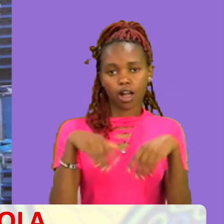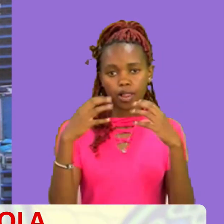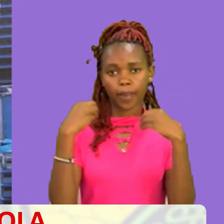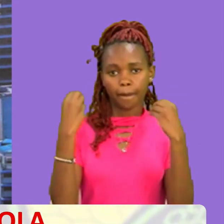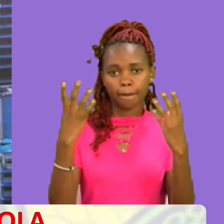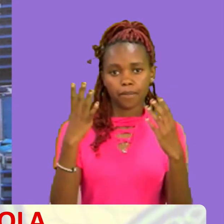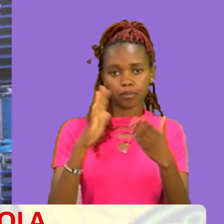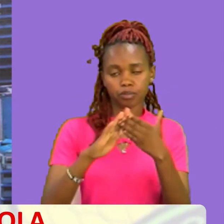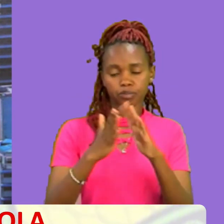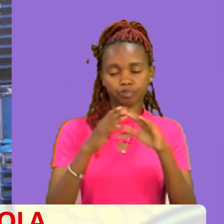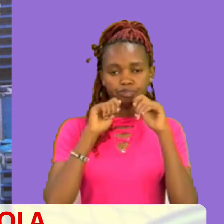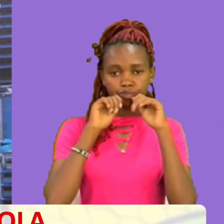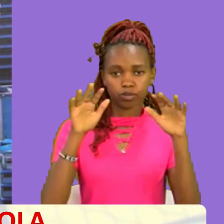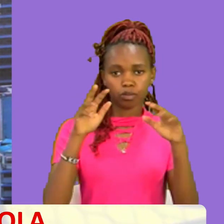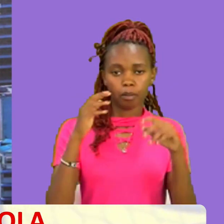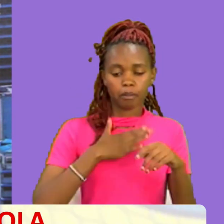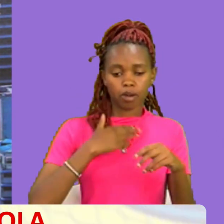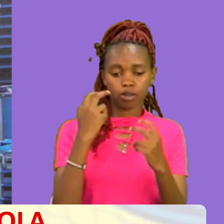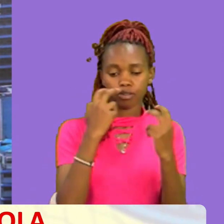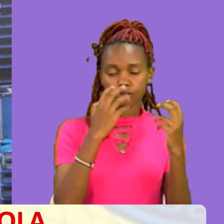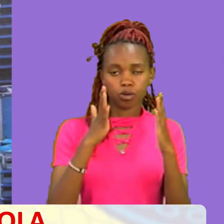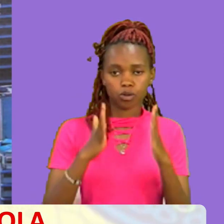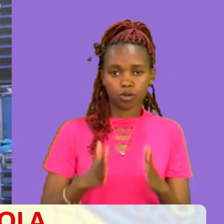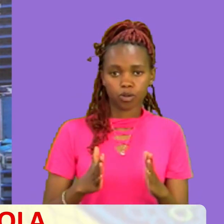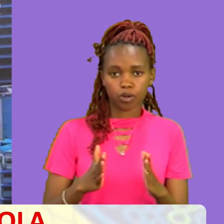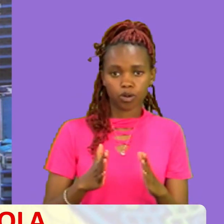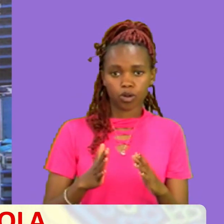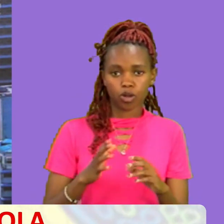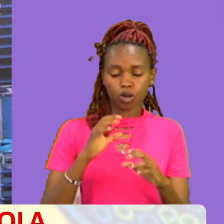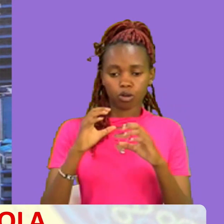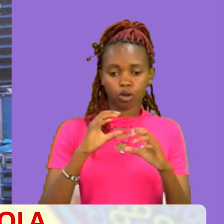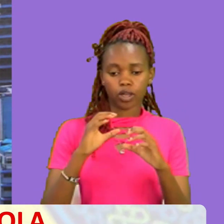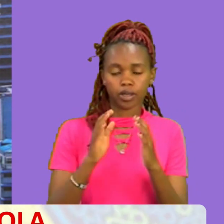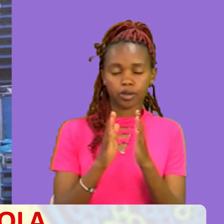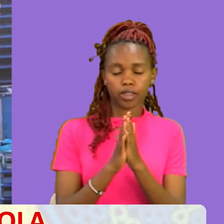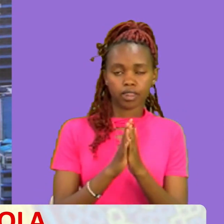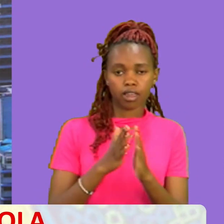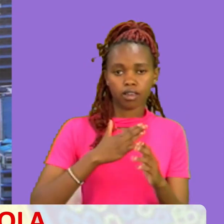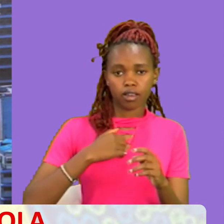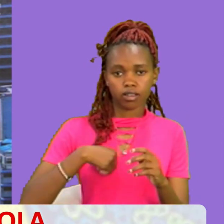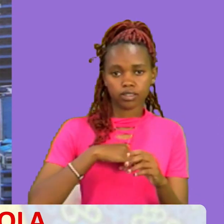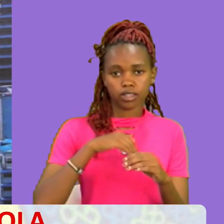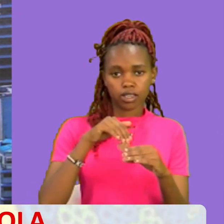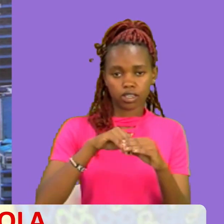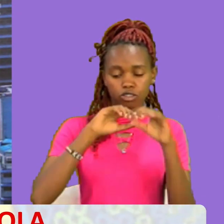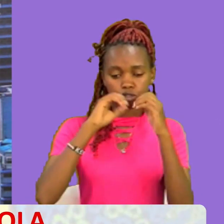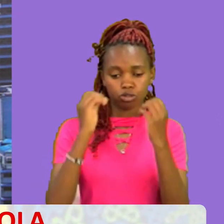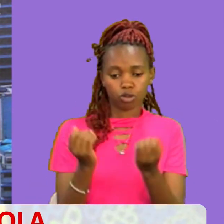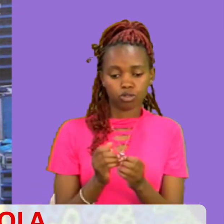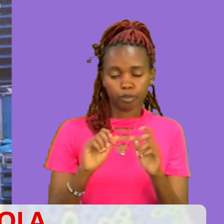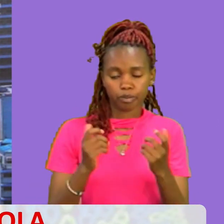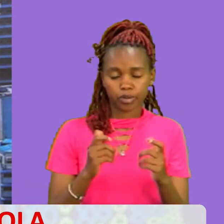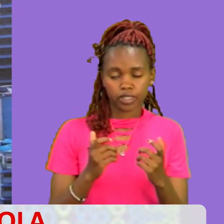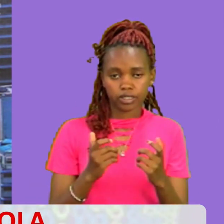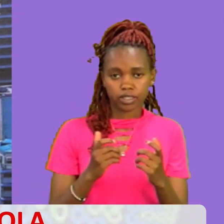baraka sana Malipote Natutazama mpenzi mtazamaji Unaweza kwasilia na nasi Kupitia mitandao yetu ya jami Unaweza kwasilia na nasi Kupitia mitandao